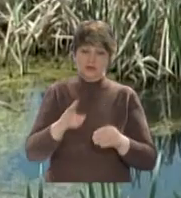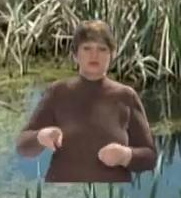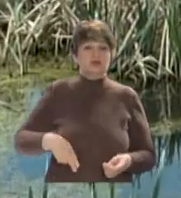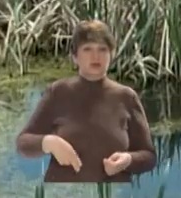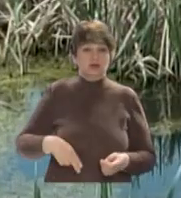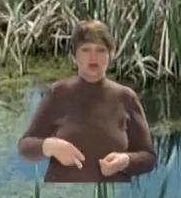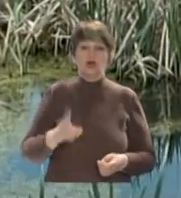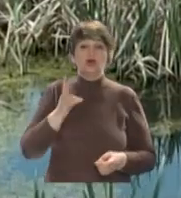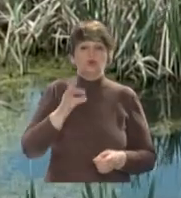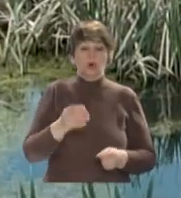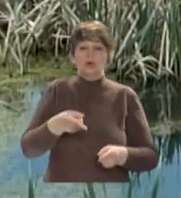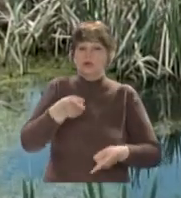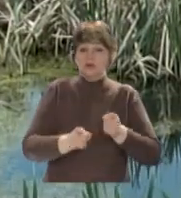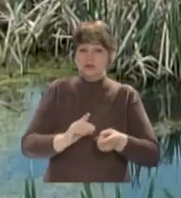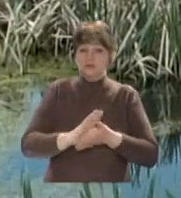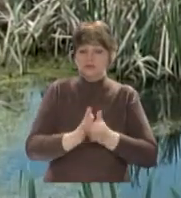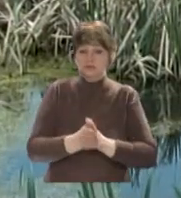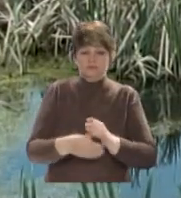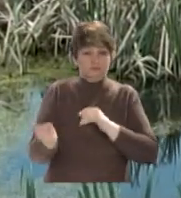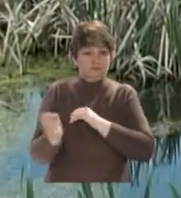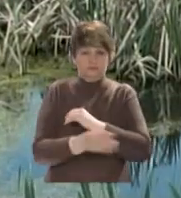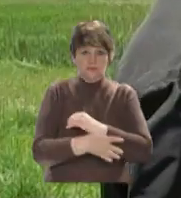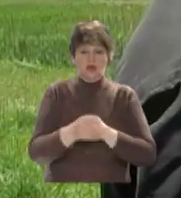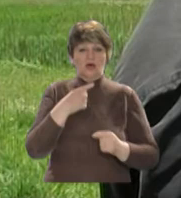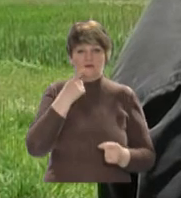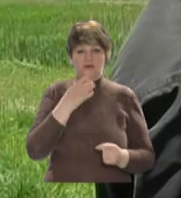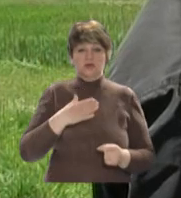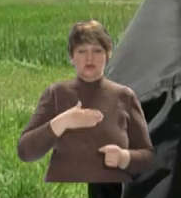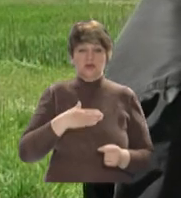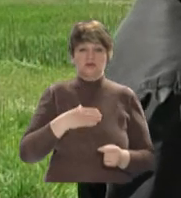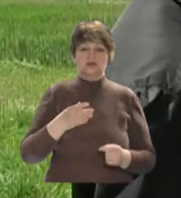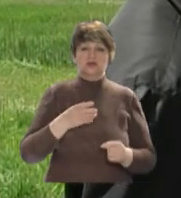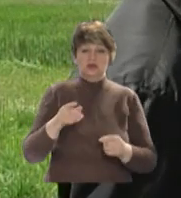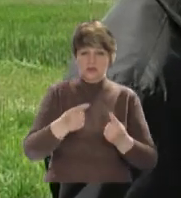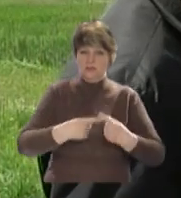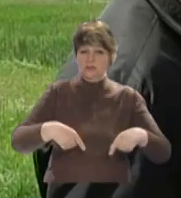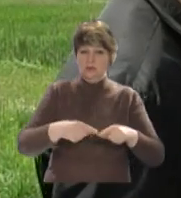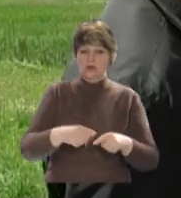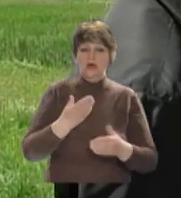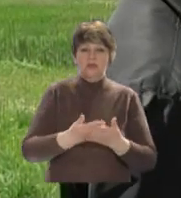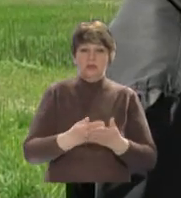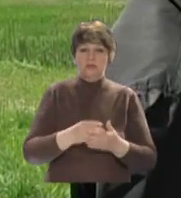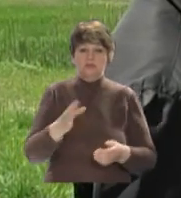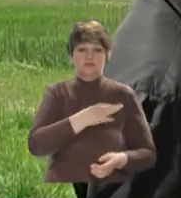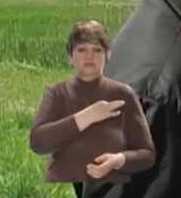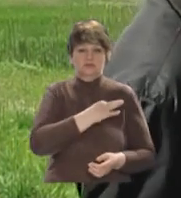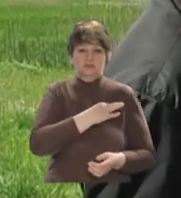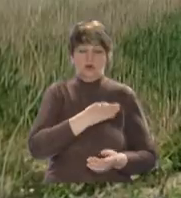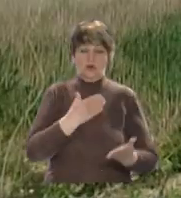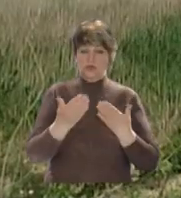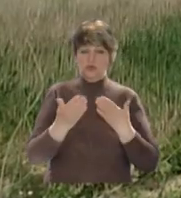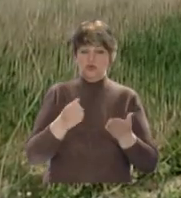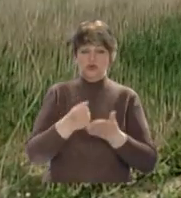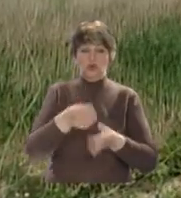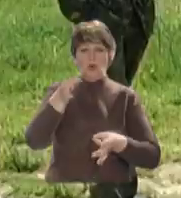Драбівське Віталій Умелян. Утім, реальний стан жалюгідний, нарікає наш гід мисливець Юрій Дейнега. За приклад, з неважного ставлення до